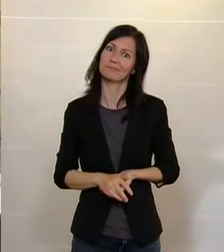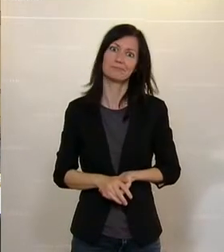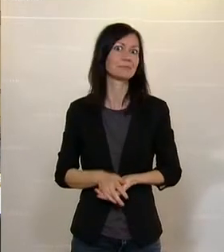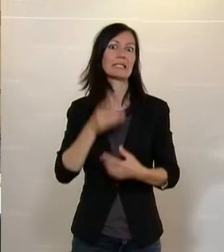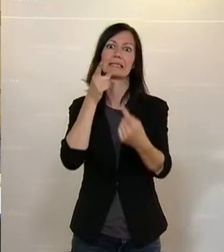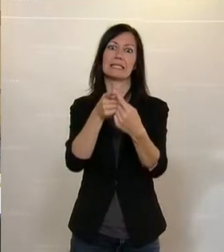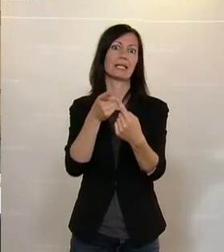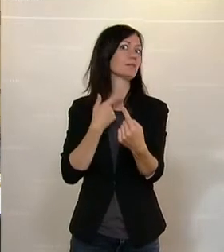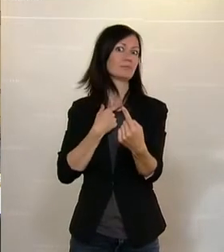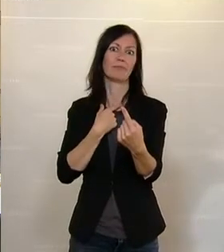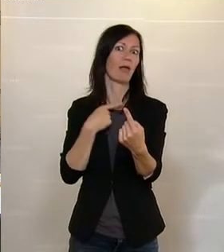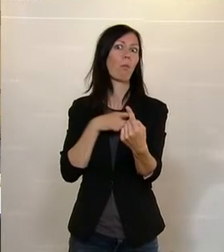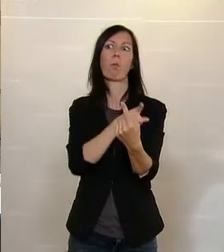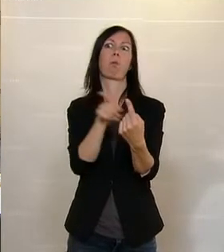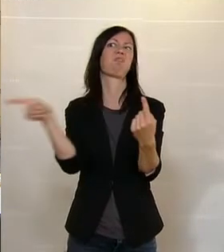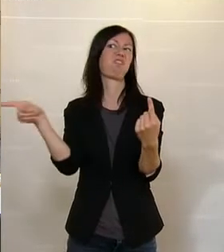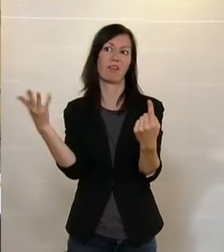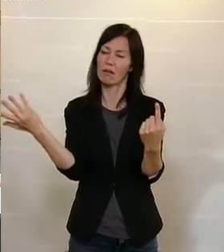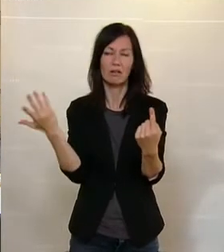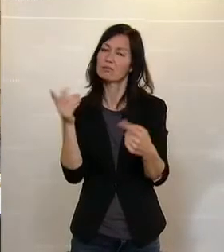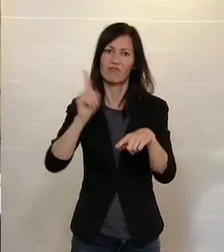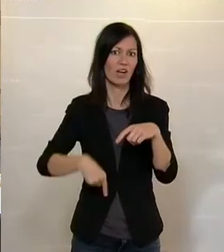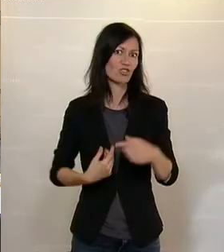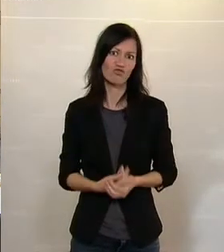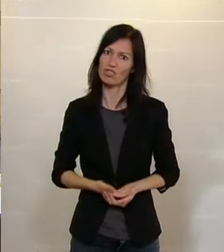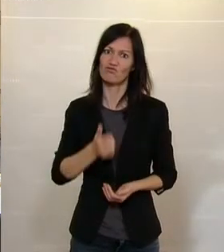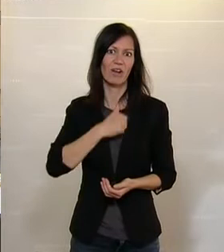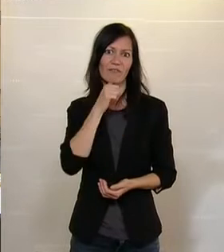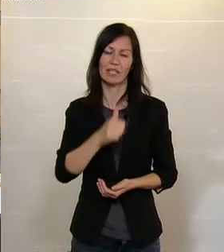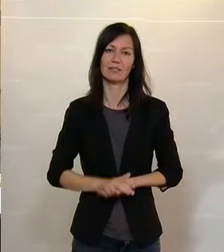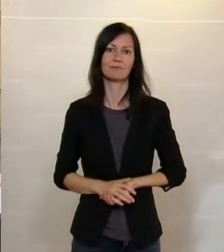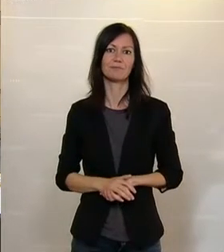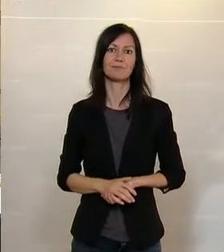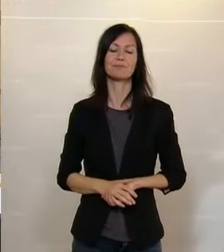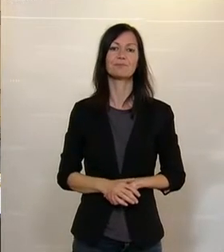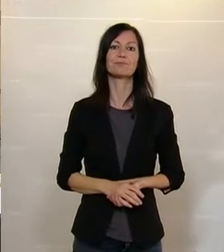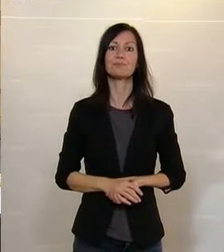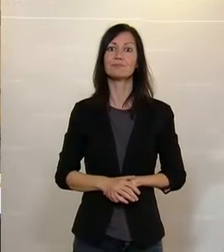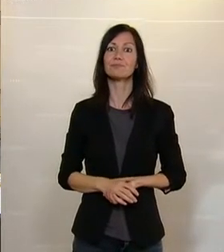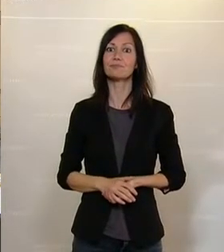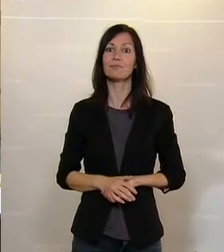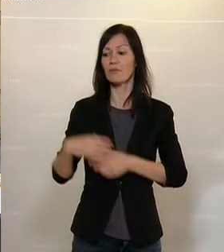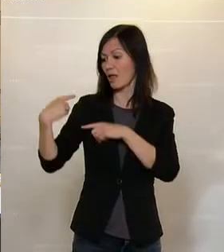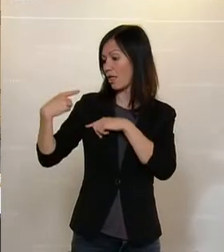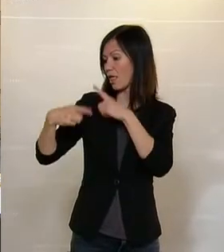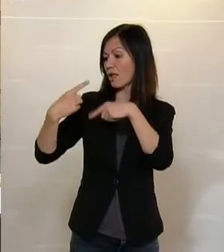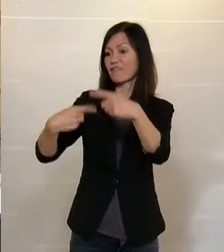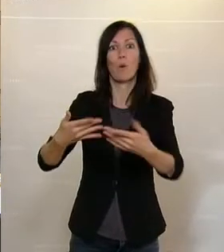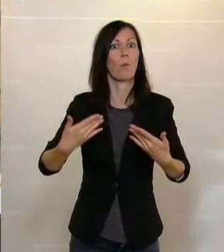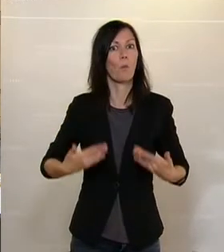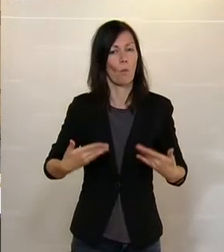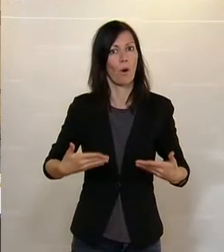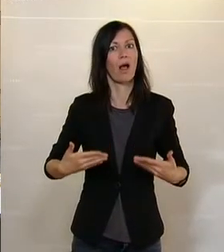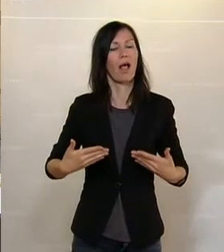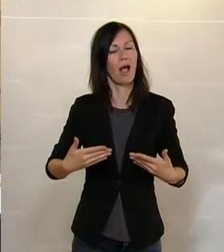klaren Zielverfehlung sprechen. Insgesamt ist die Entwicklung im heurigen Jahr